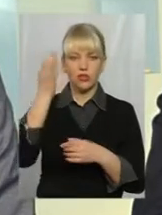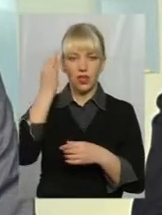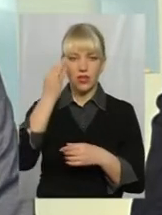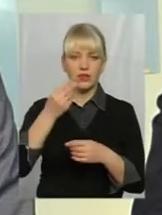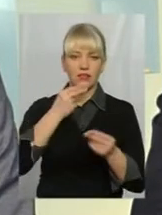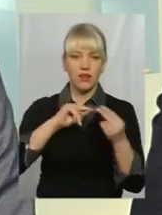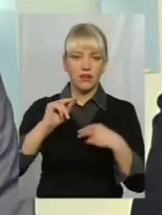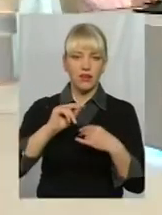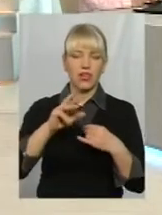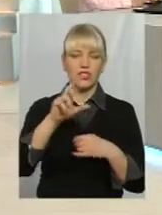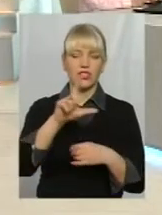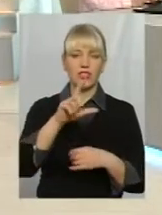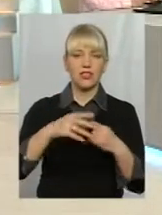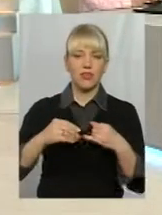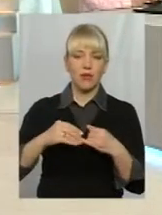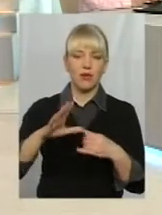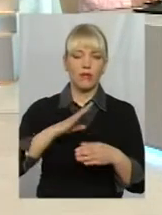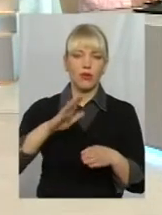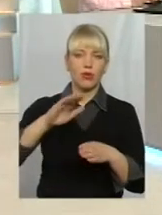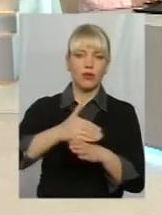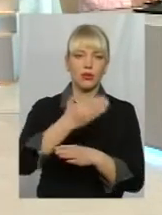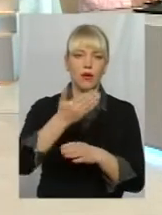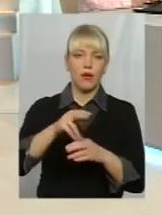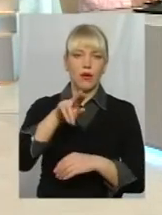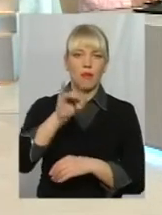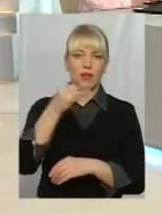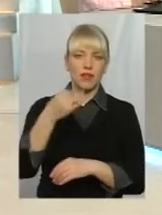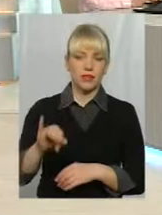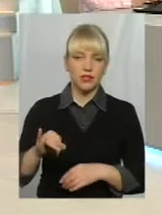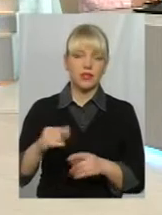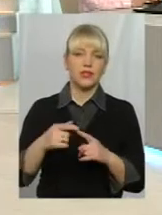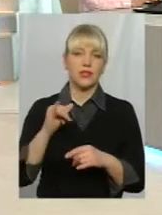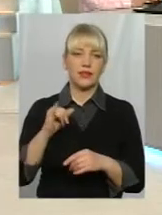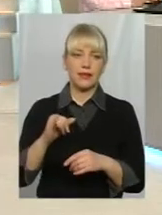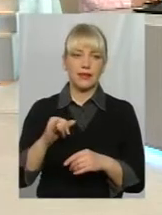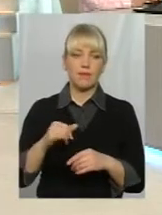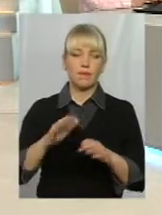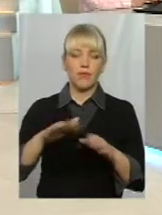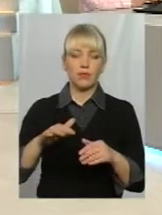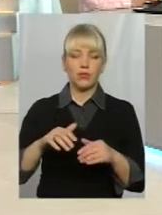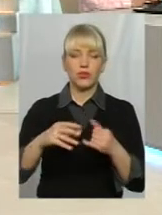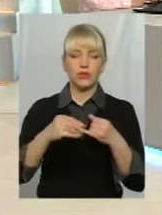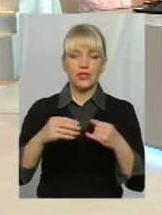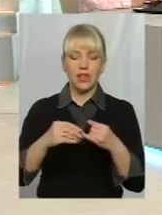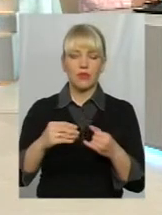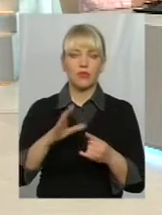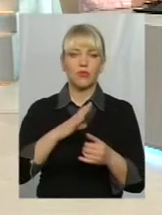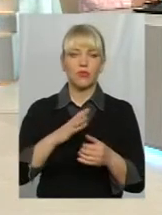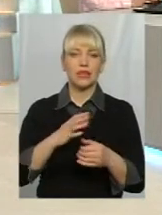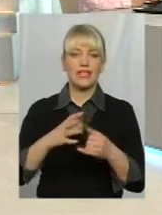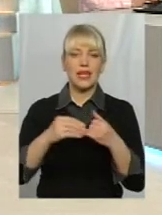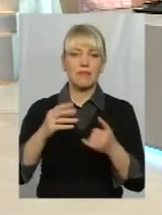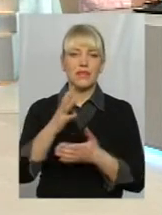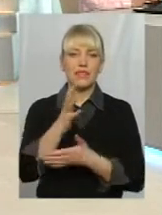розпайовані, передані власність пайовикам. Потім відведені землі запасу резервного фонду,